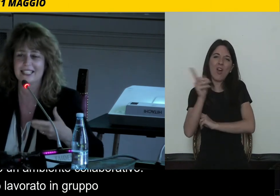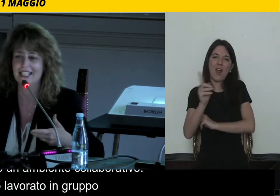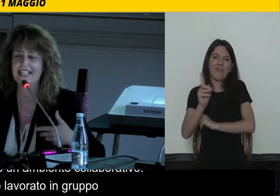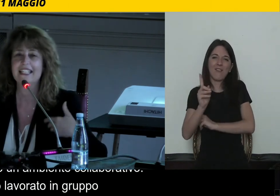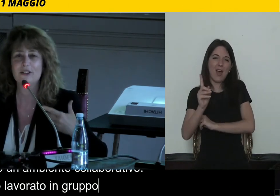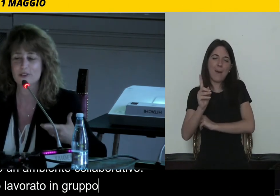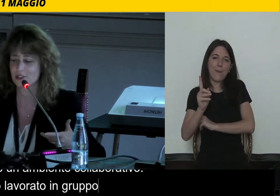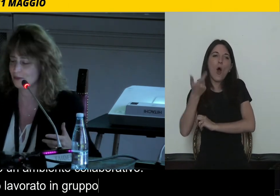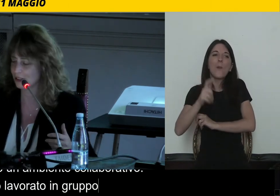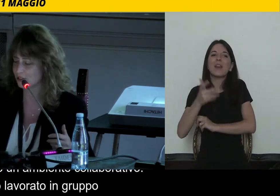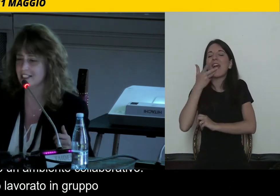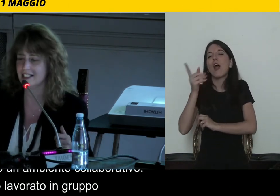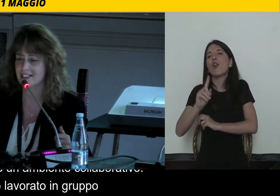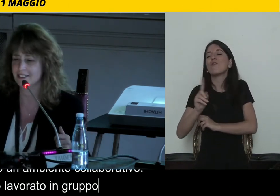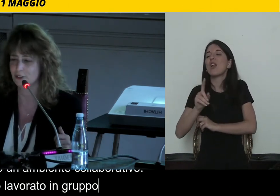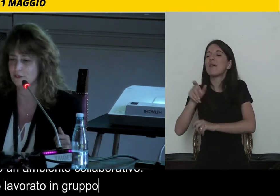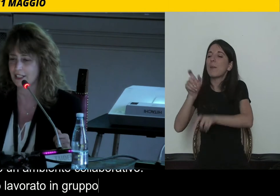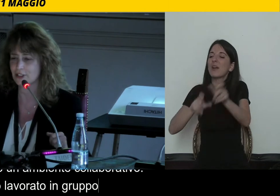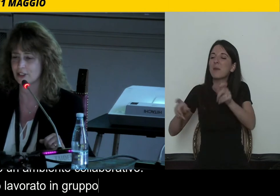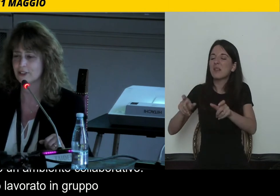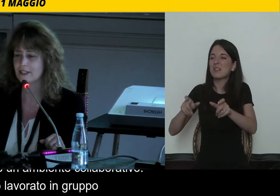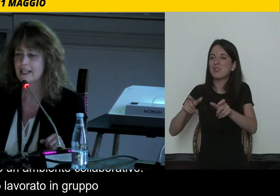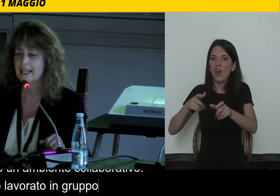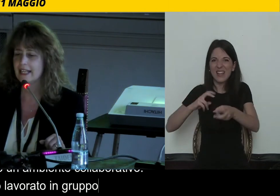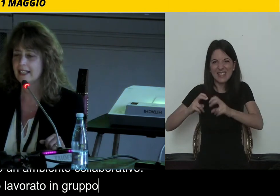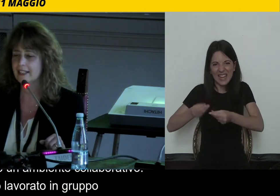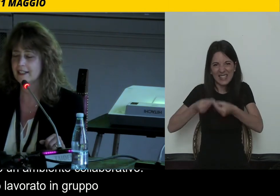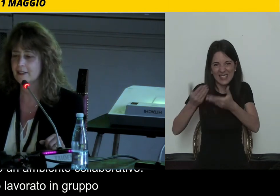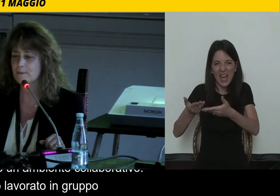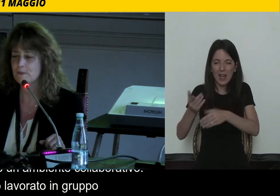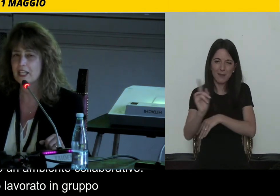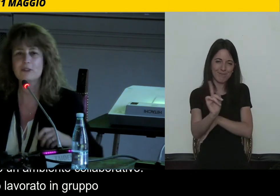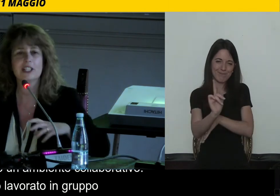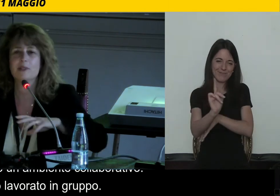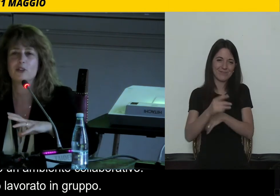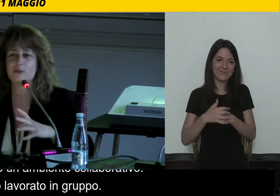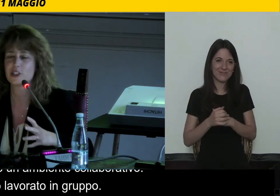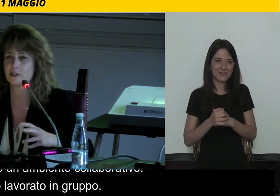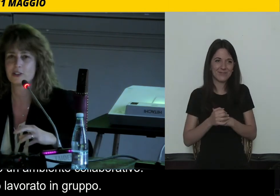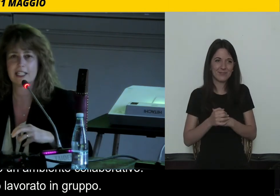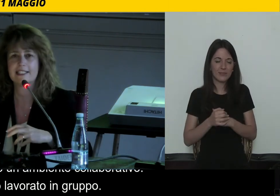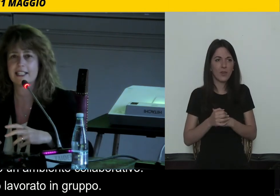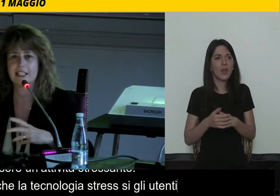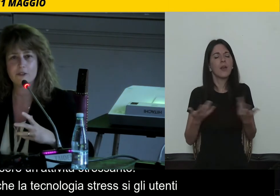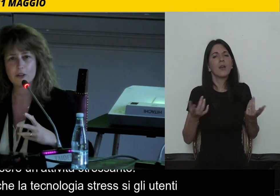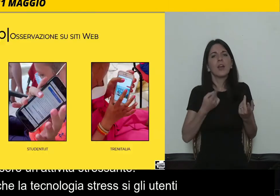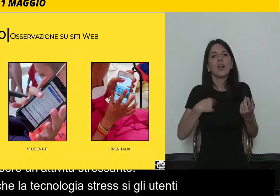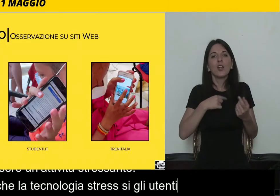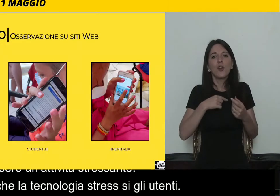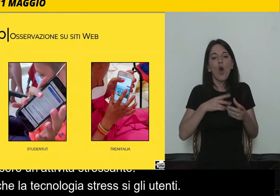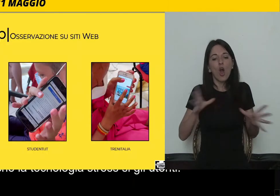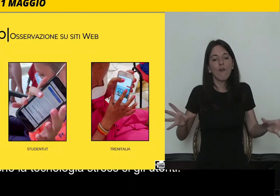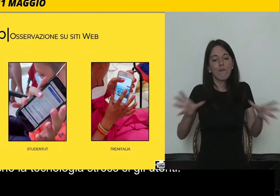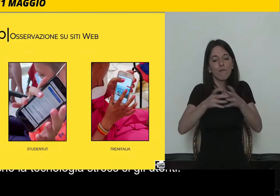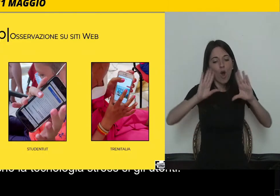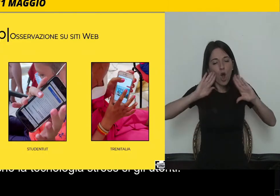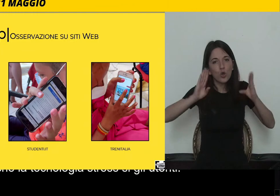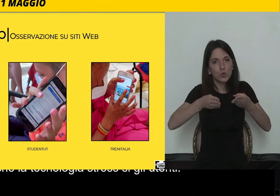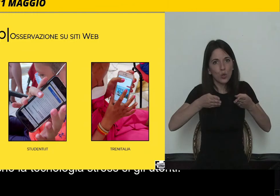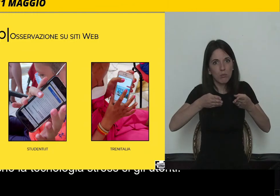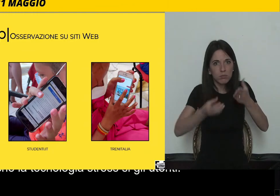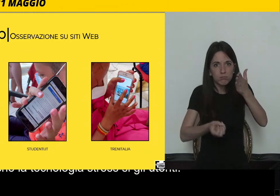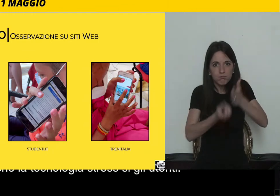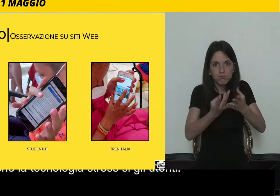neanche che i nostri metodi di analisi lo facciano. E quindi abbiamo cominciato ad organizzare dei focus group, quindi in gruppo